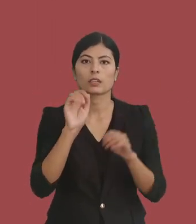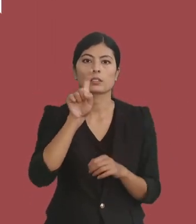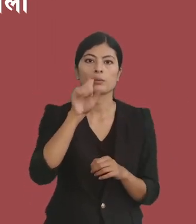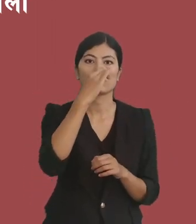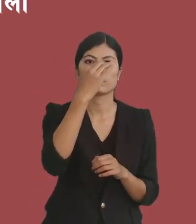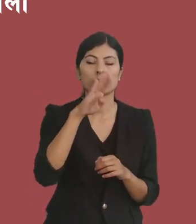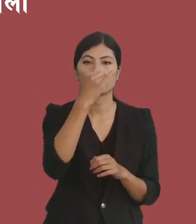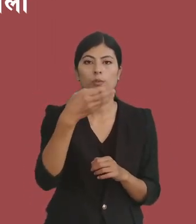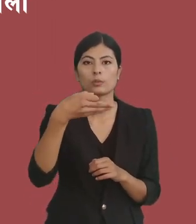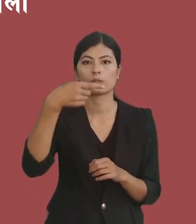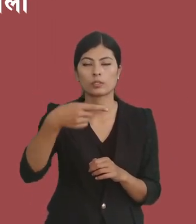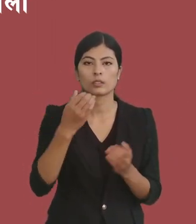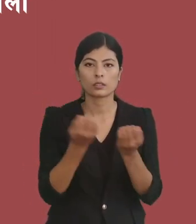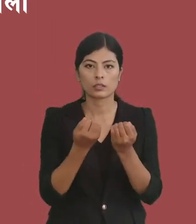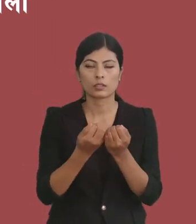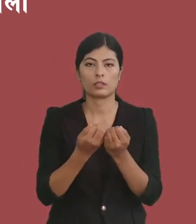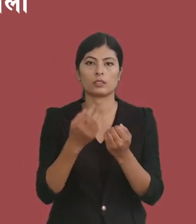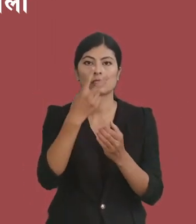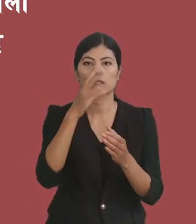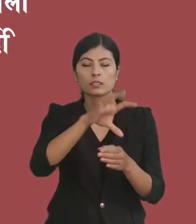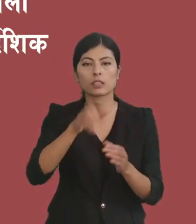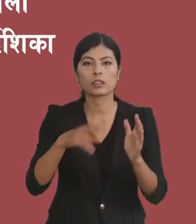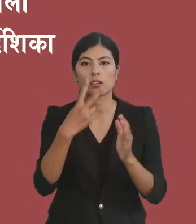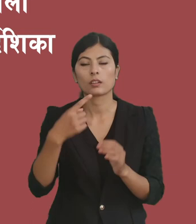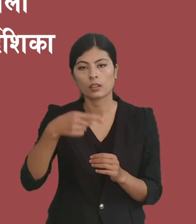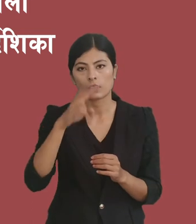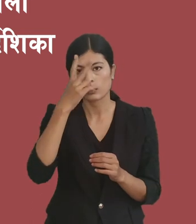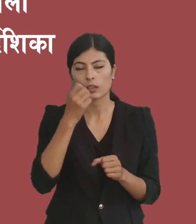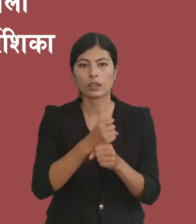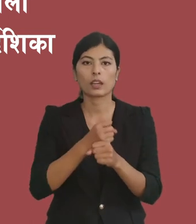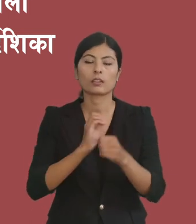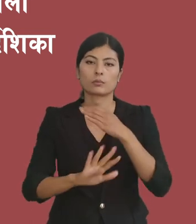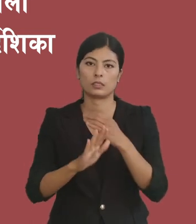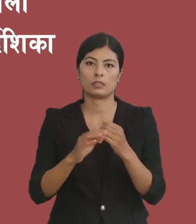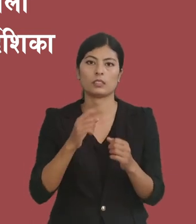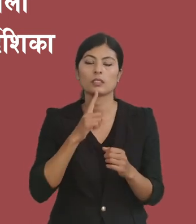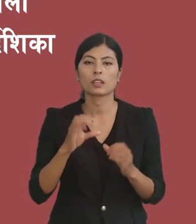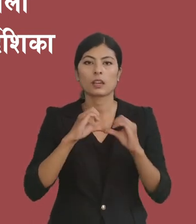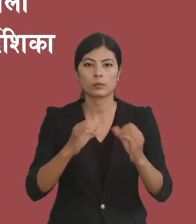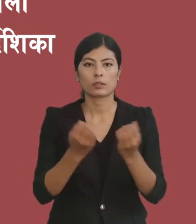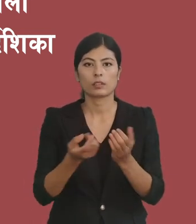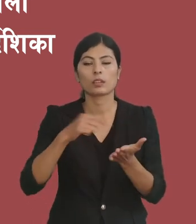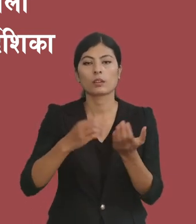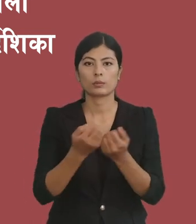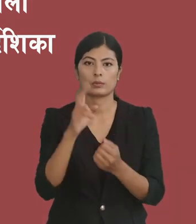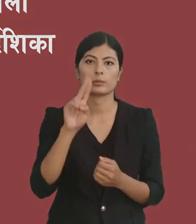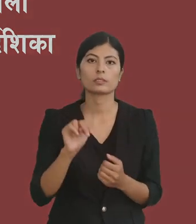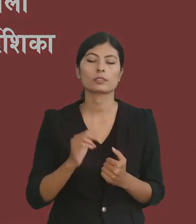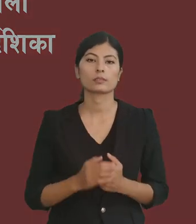गर्ना प्रेशन प्रणाली सम्बंदी स्थान्य आइन वाकार्य विदी निर्देशिका पारिदगरी लागू गर्नु पर्दछ।